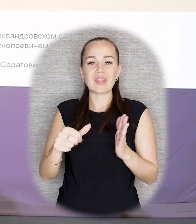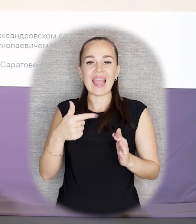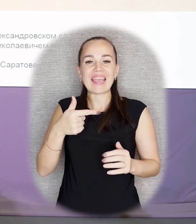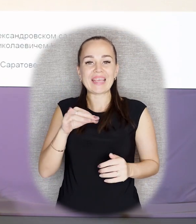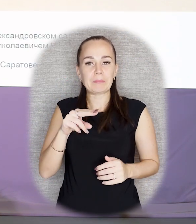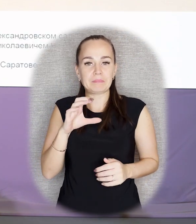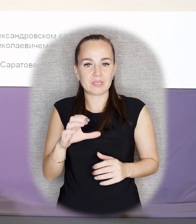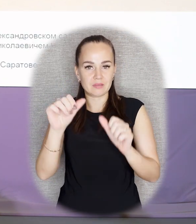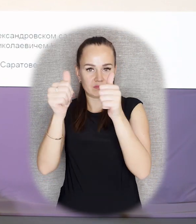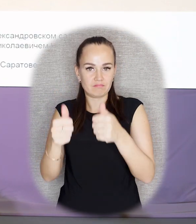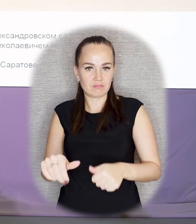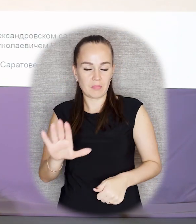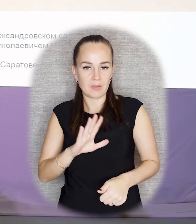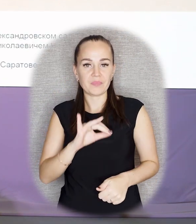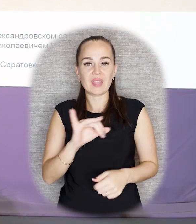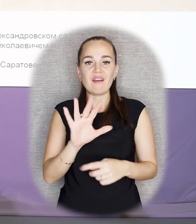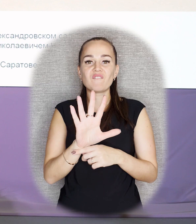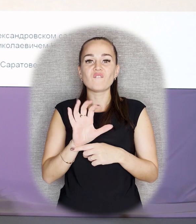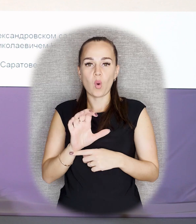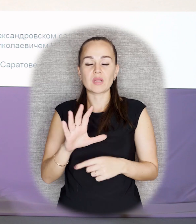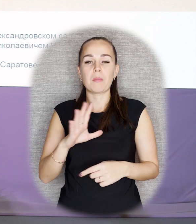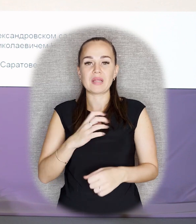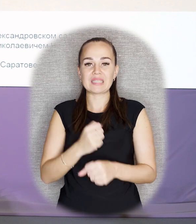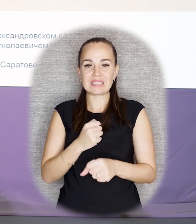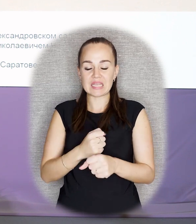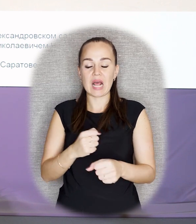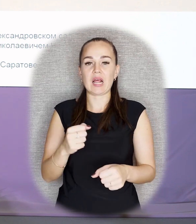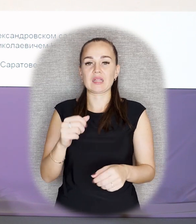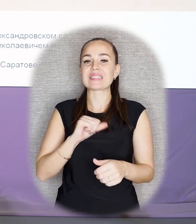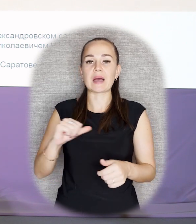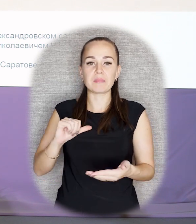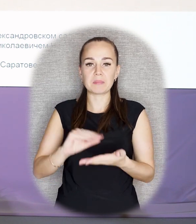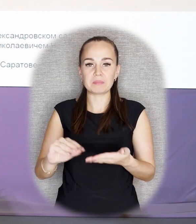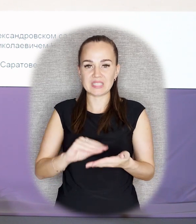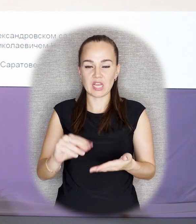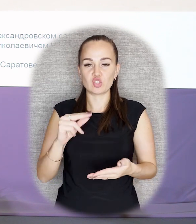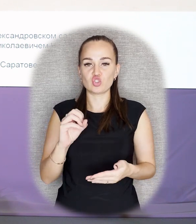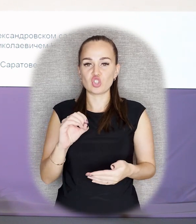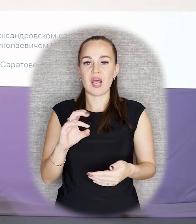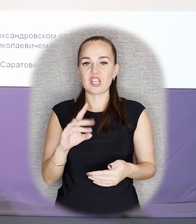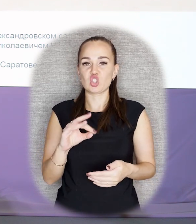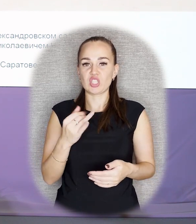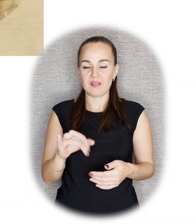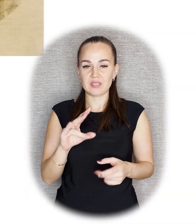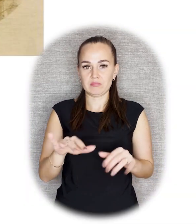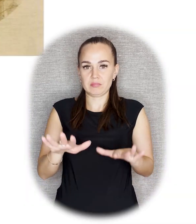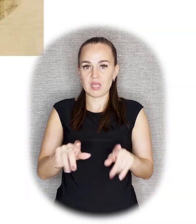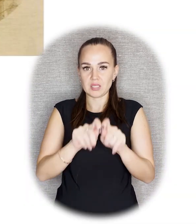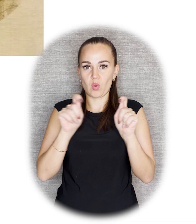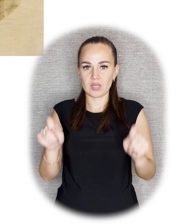Также хочу вам показать фотографии, которые были сделаны сыном писателя, Михаилом Николаевичем Чернышевским, присутствовавшим на открытии.